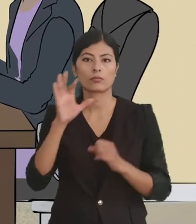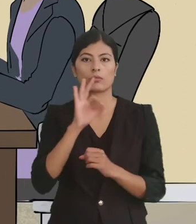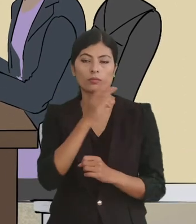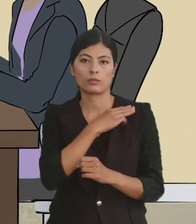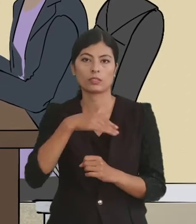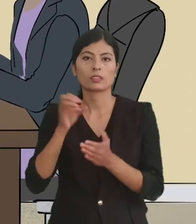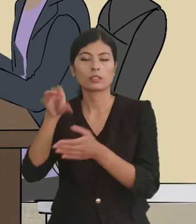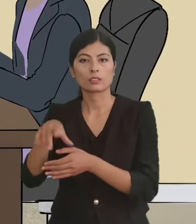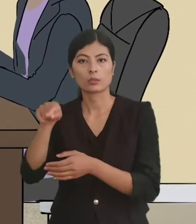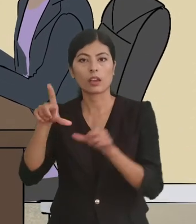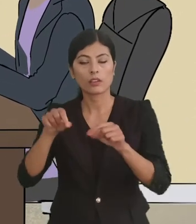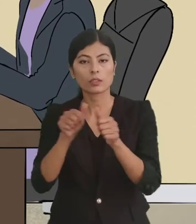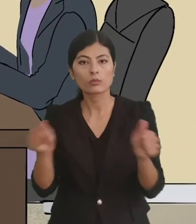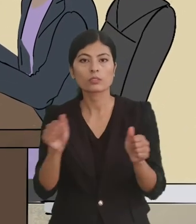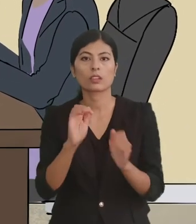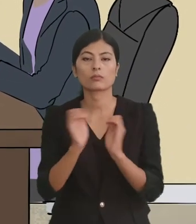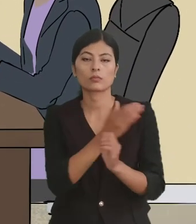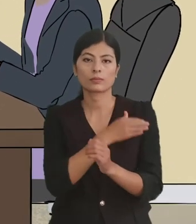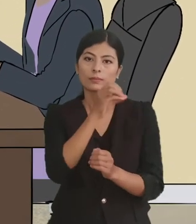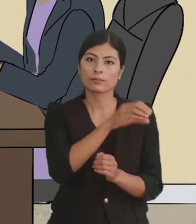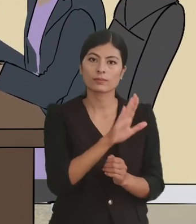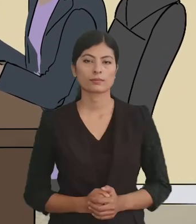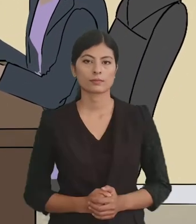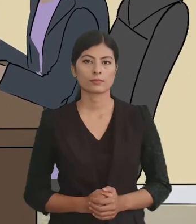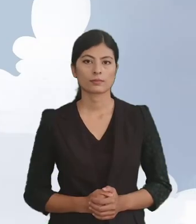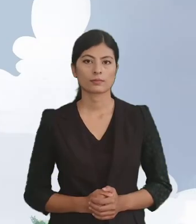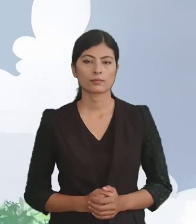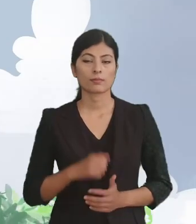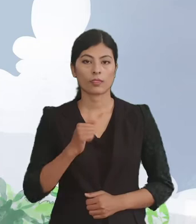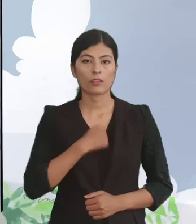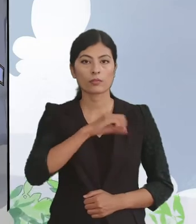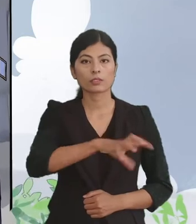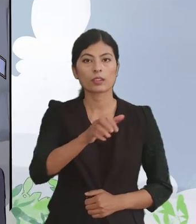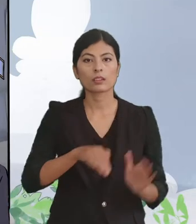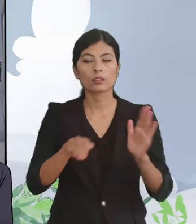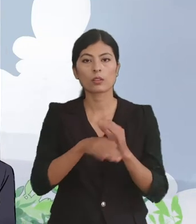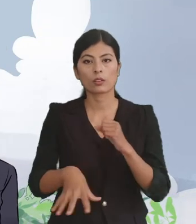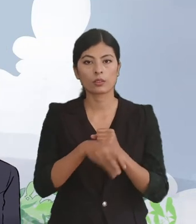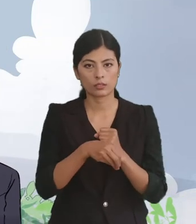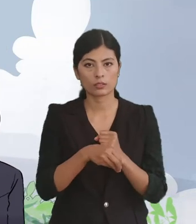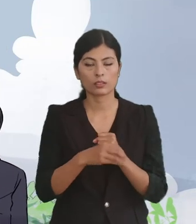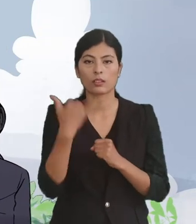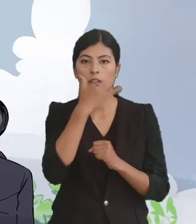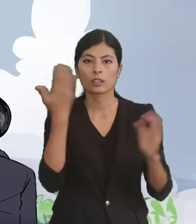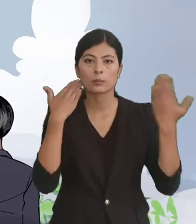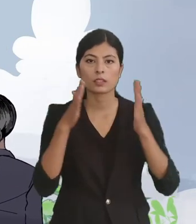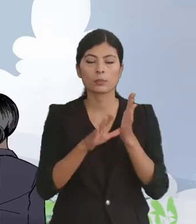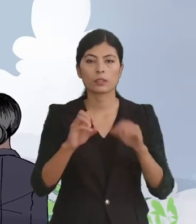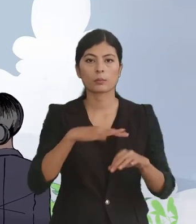दिपालाय आवस्य कानुनी परामर्शे दिना धालचिन आफनो इस्ताने तह अंतरगतको लंगी खिमसाबट